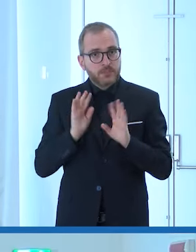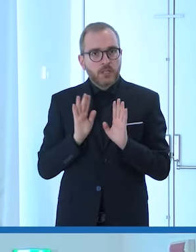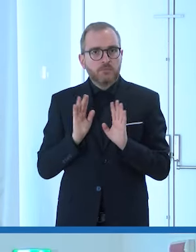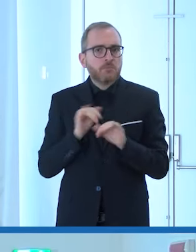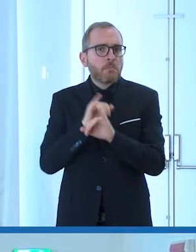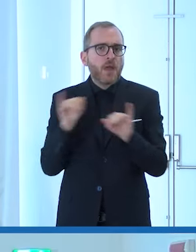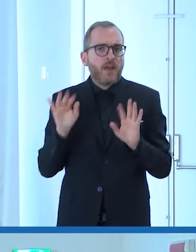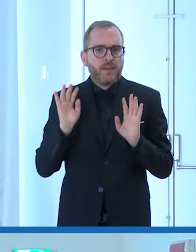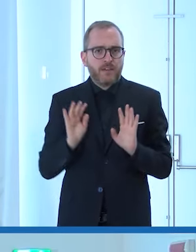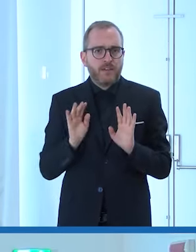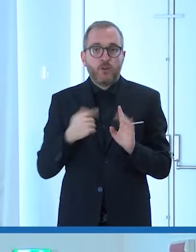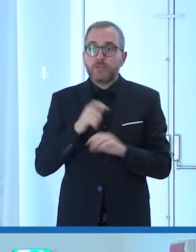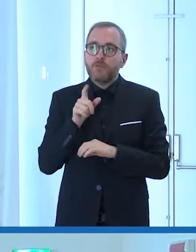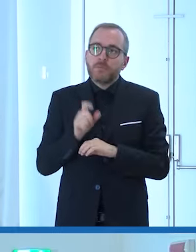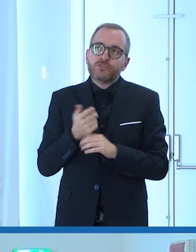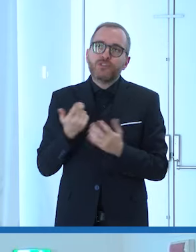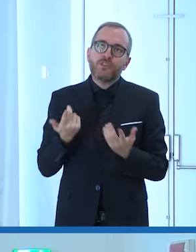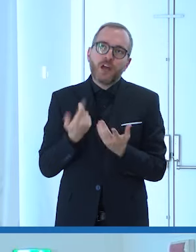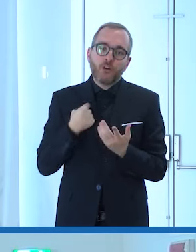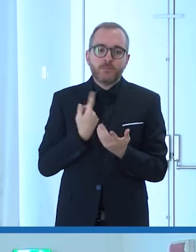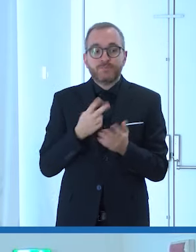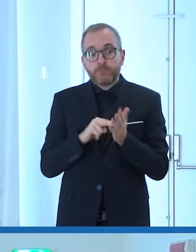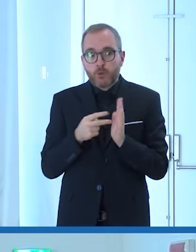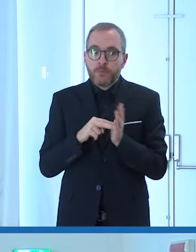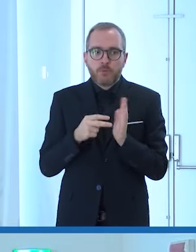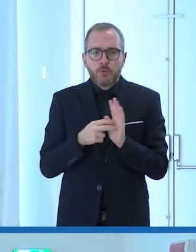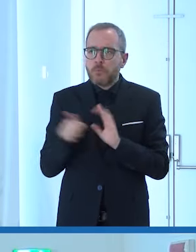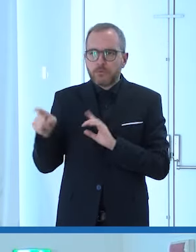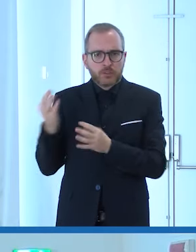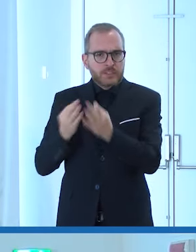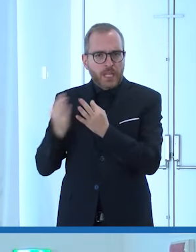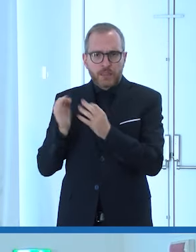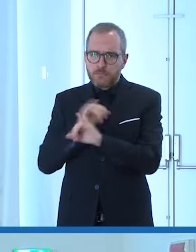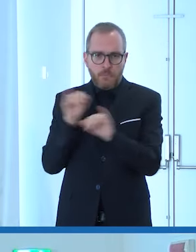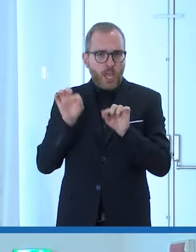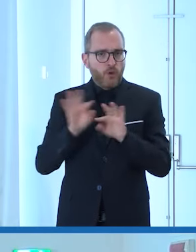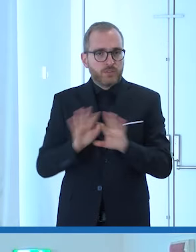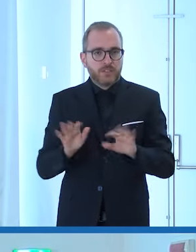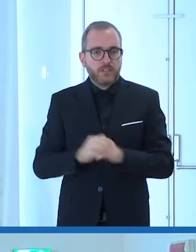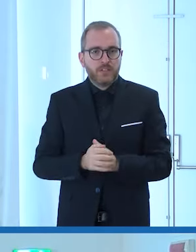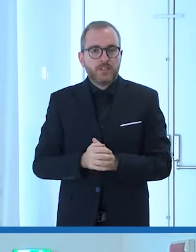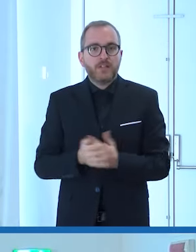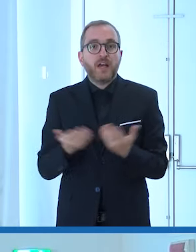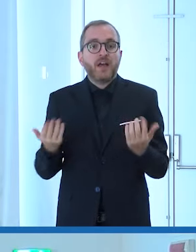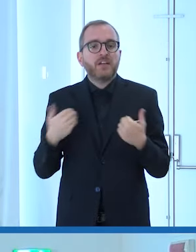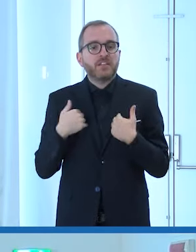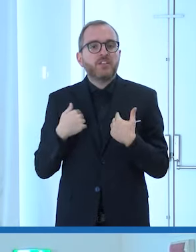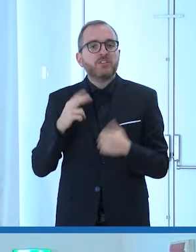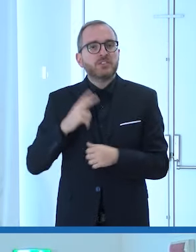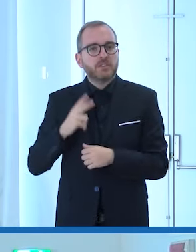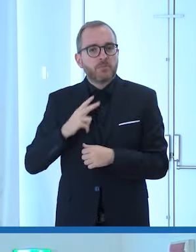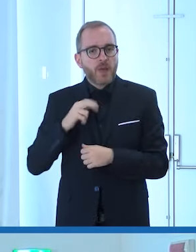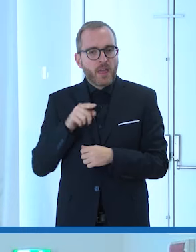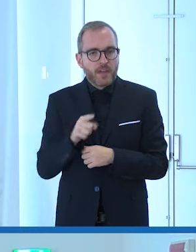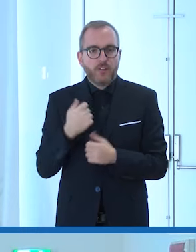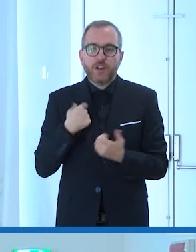da disabile o da persona che aveva dei problemi quindi io spero che che